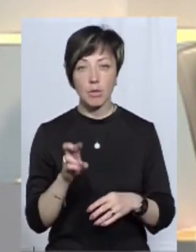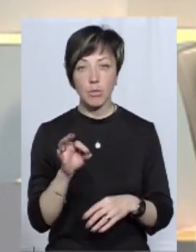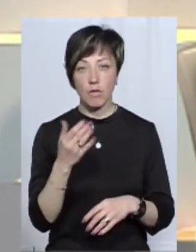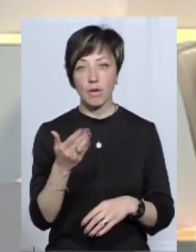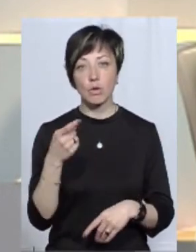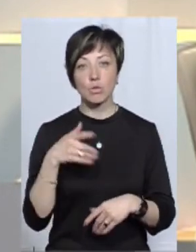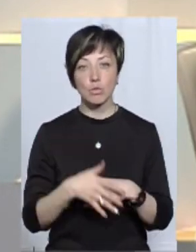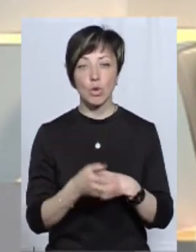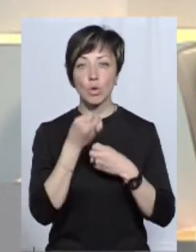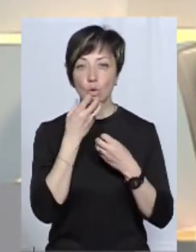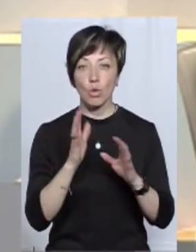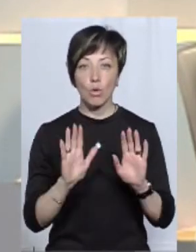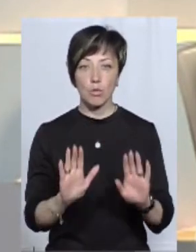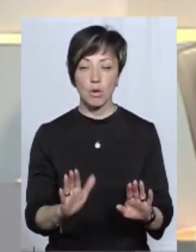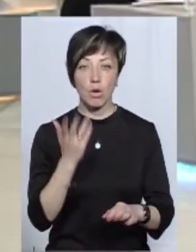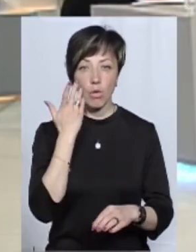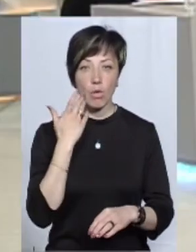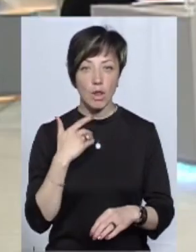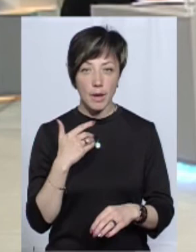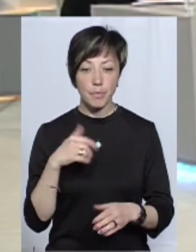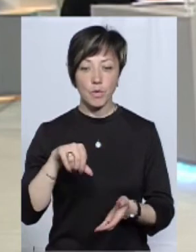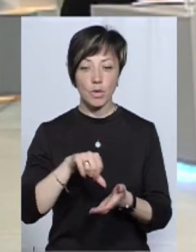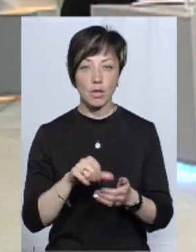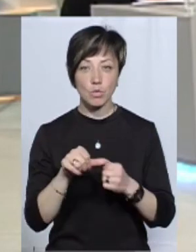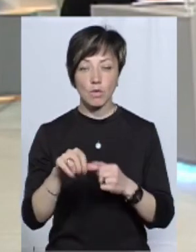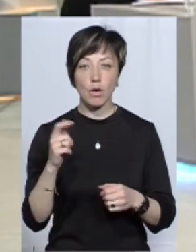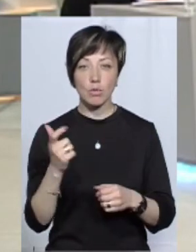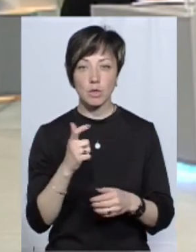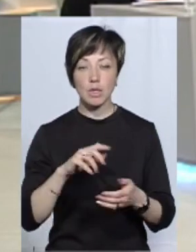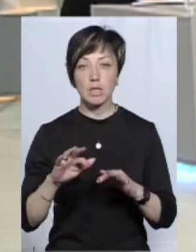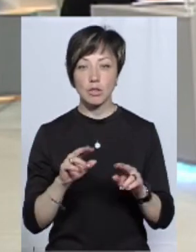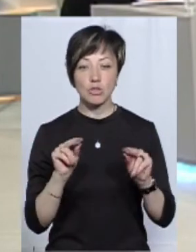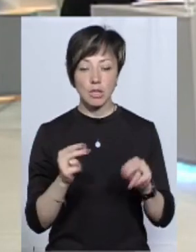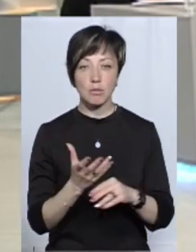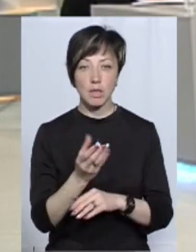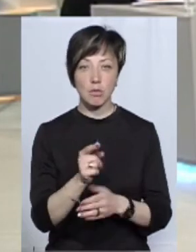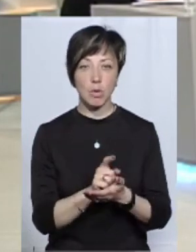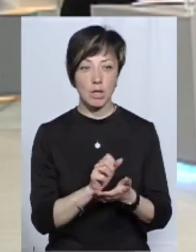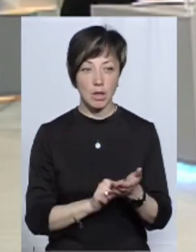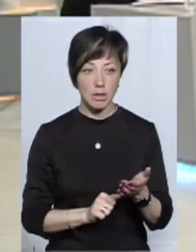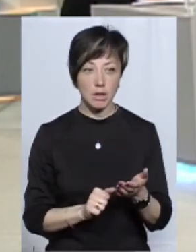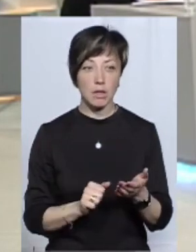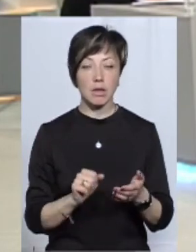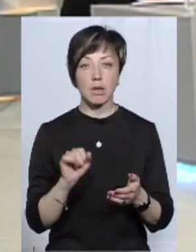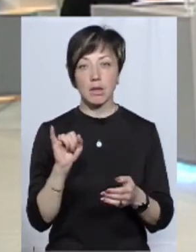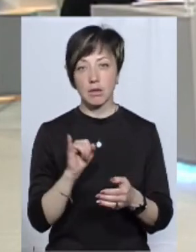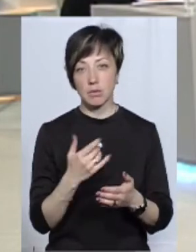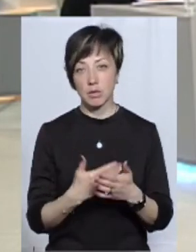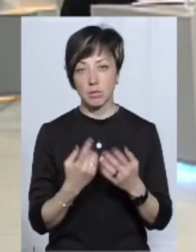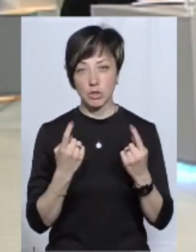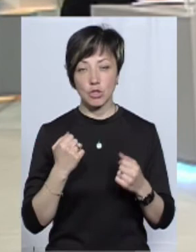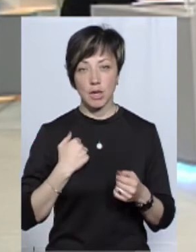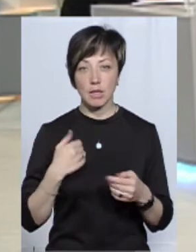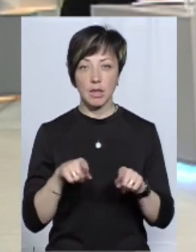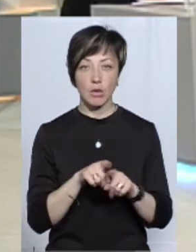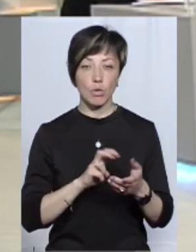ну, ви розумієте, добре, коли суб'єкти зовнішньої економічної діяльності дійсно хочуть чесно сплатити всі податки, і його, на превеликій